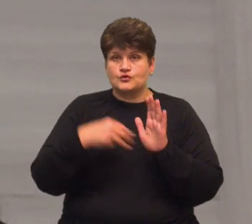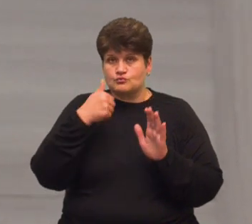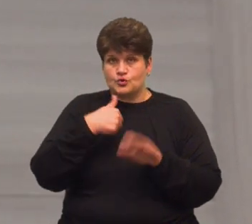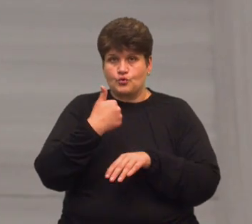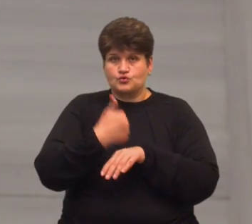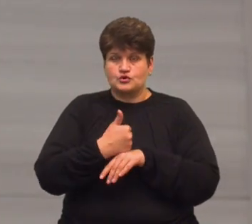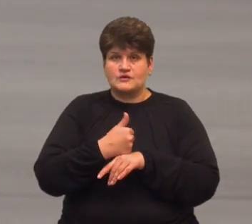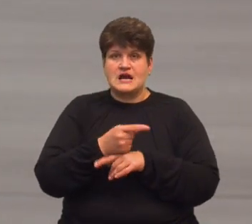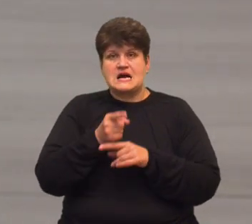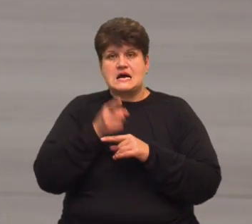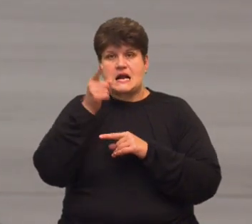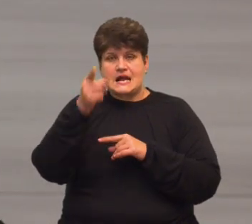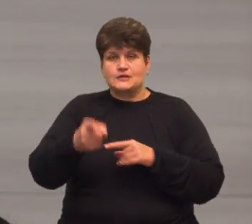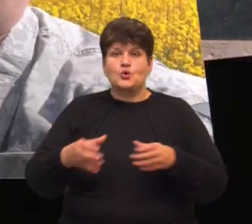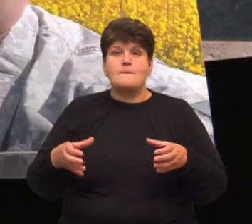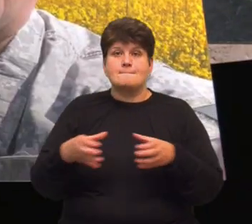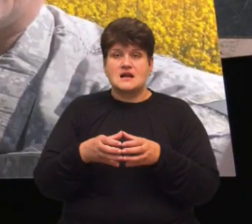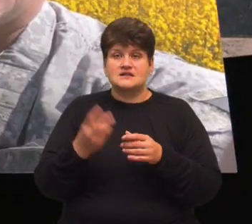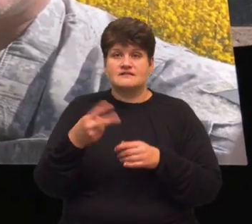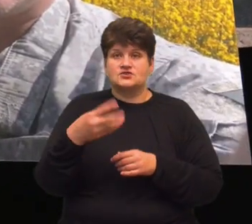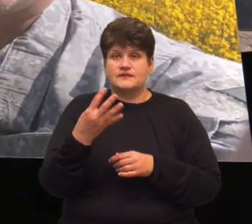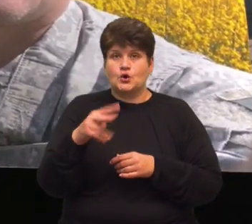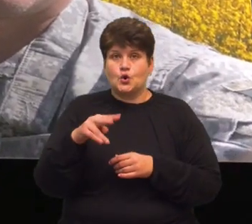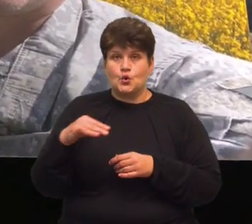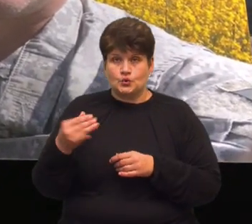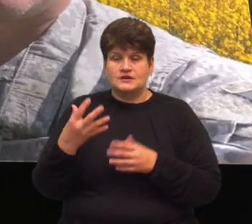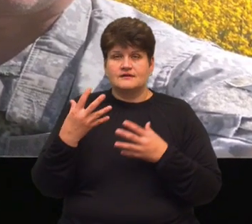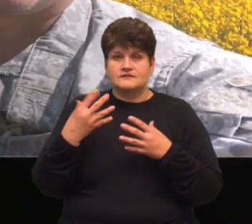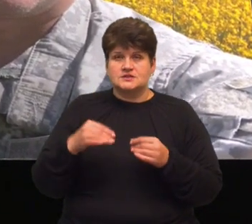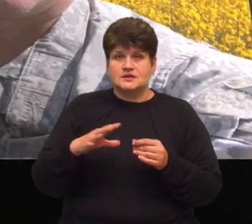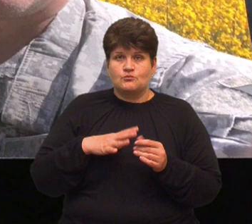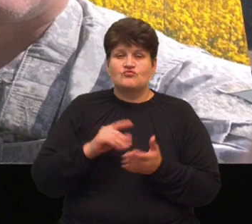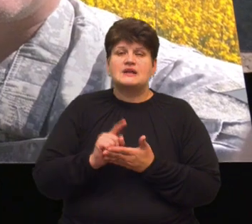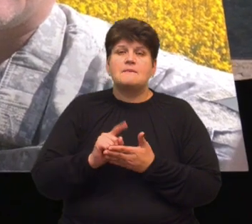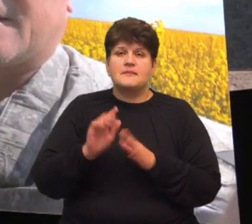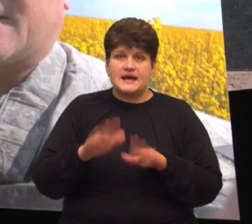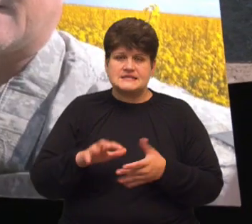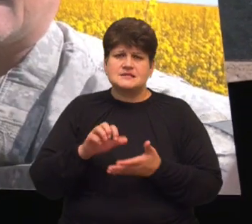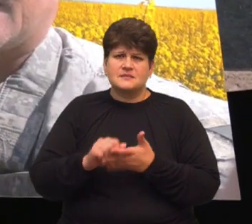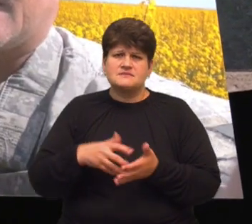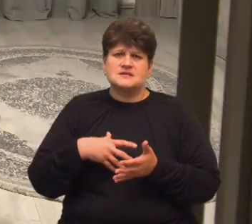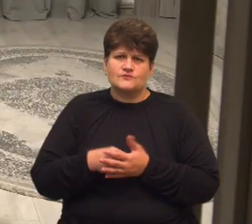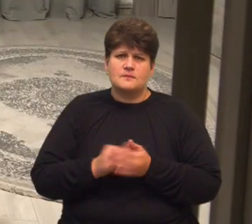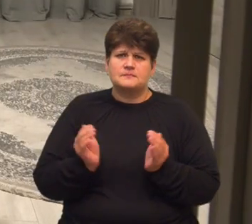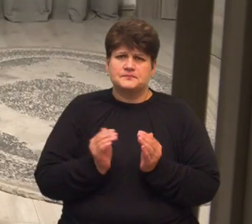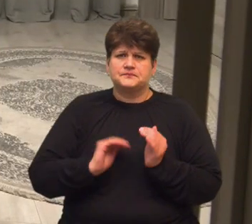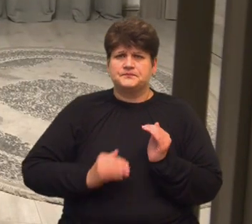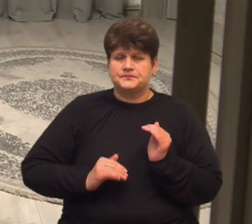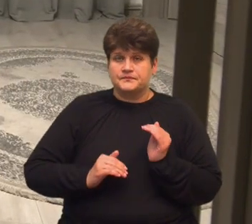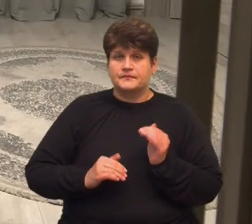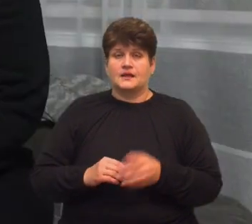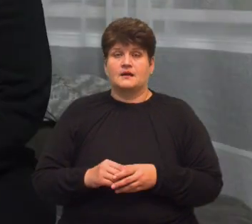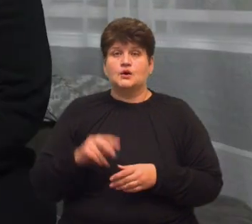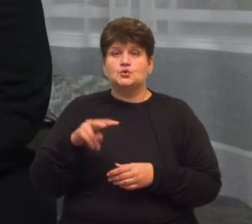ракетну бригаду. 24 лютого минулого року Сергій Лій вже був на пенсії і займався своїм невеликим бізнесом. Людмила